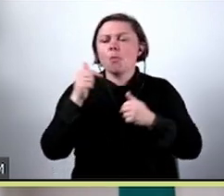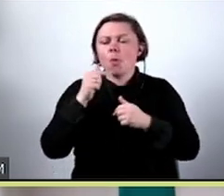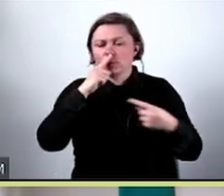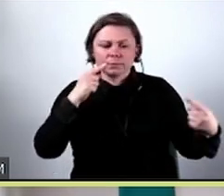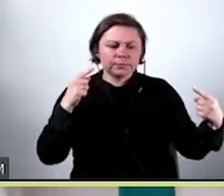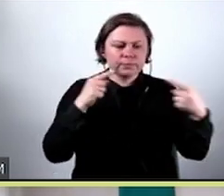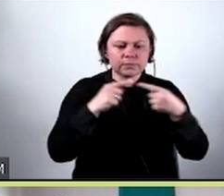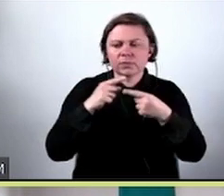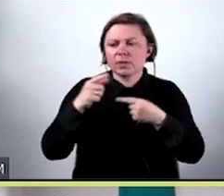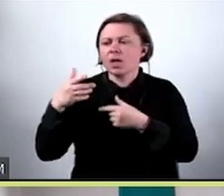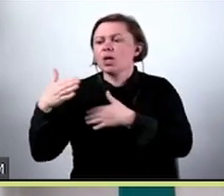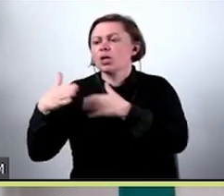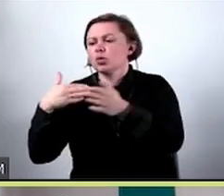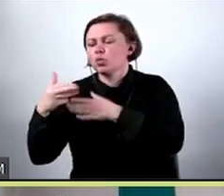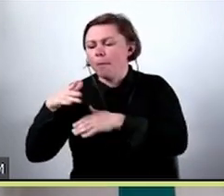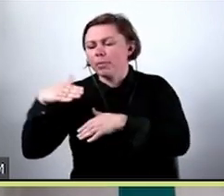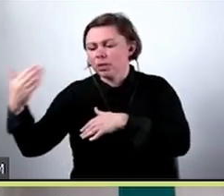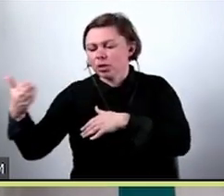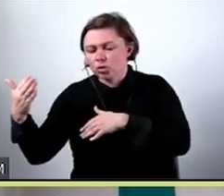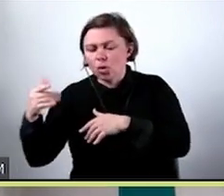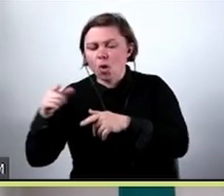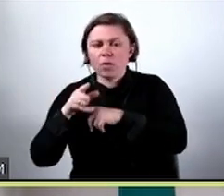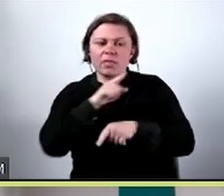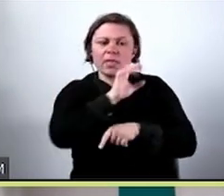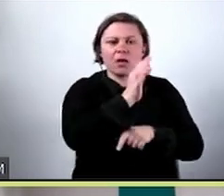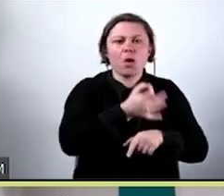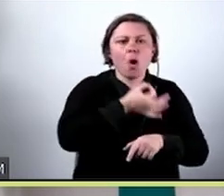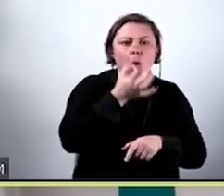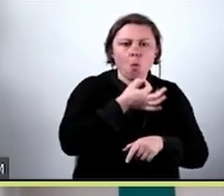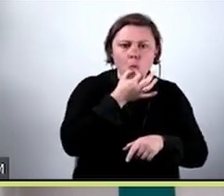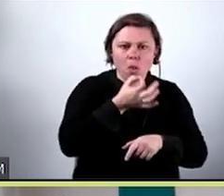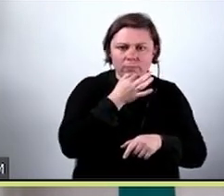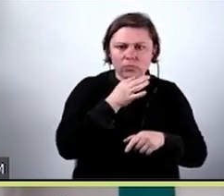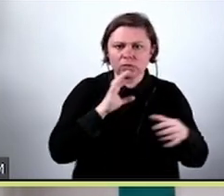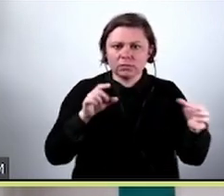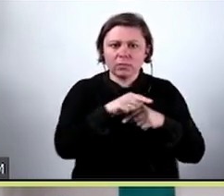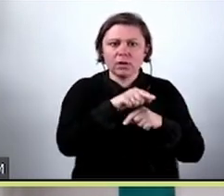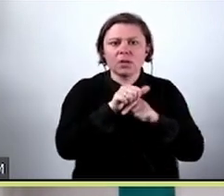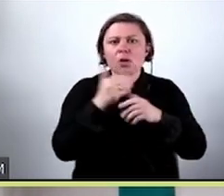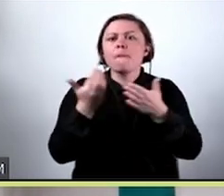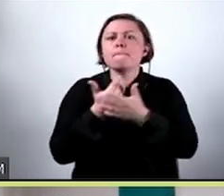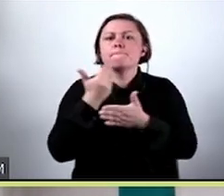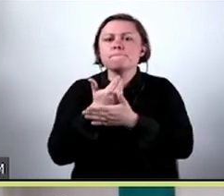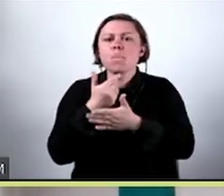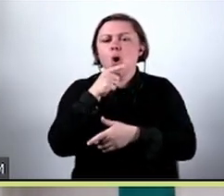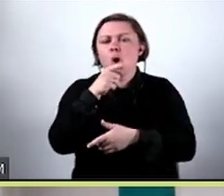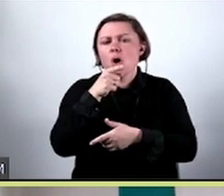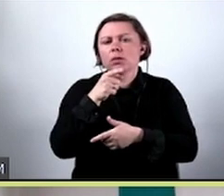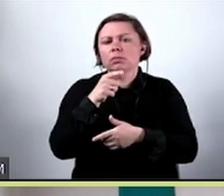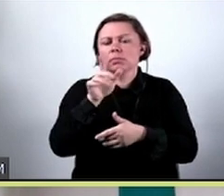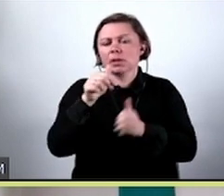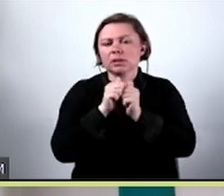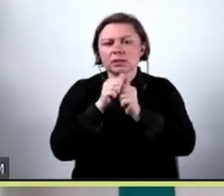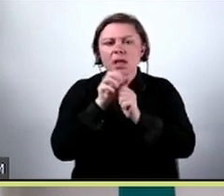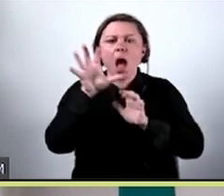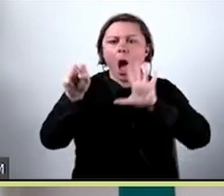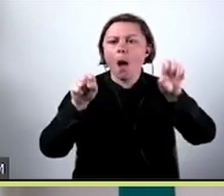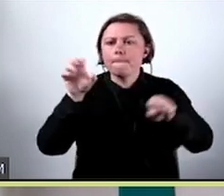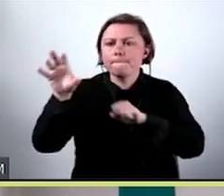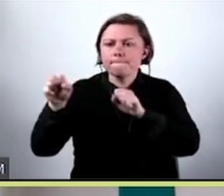słabych stron modelu i jego ulepszenie. I tutaj pokażę przykład. To jest model, który miał za zadanie wykrywać